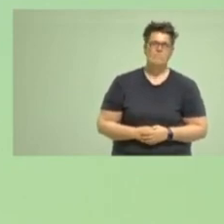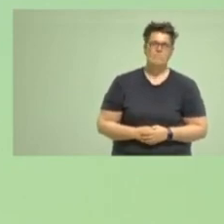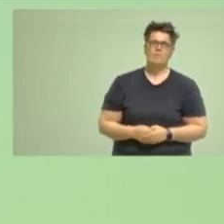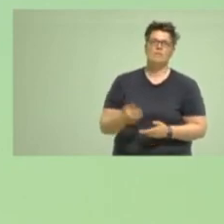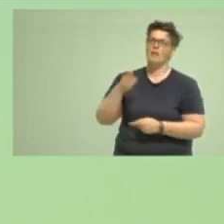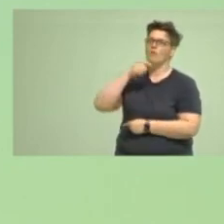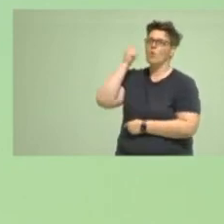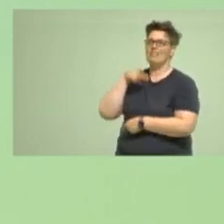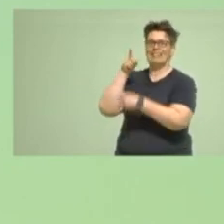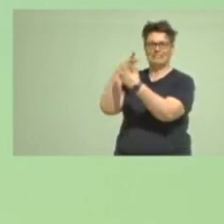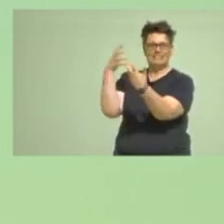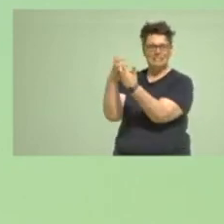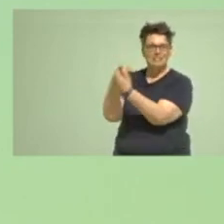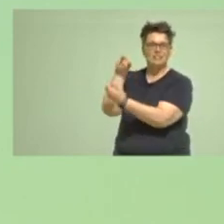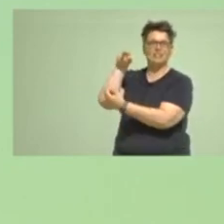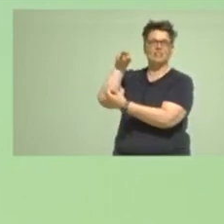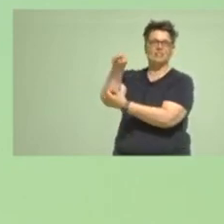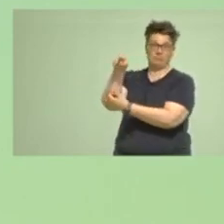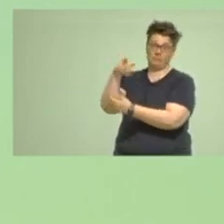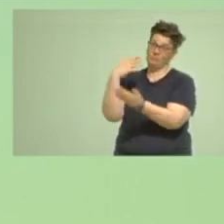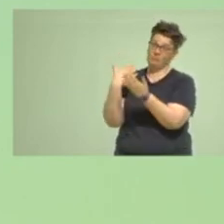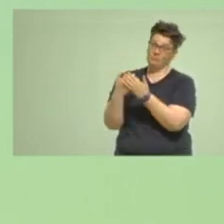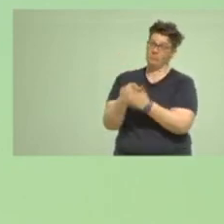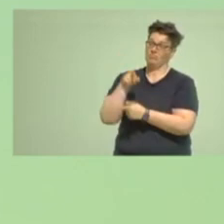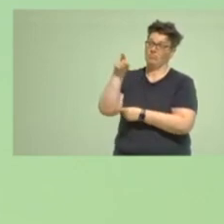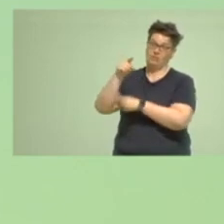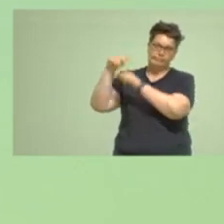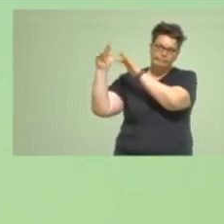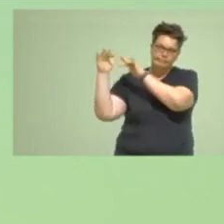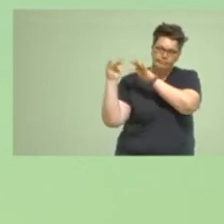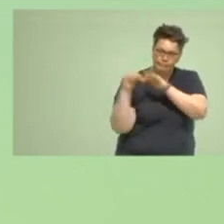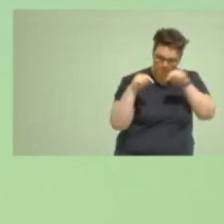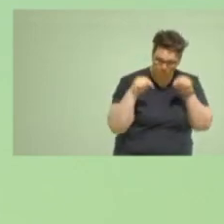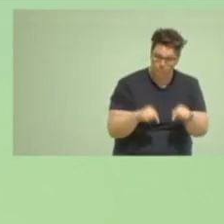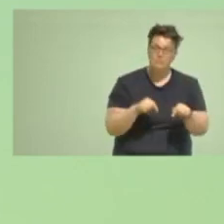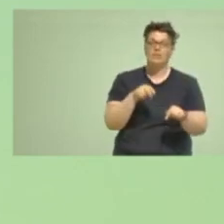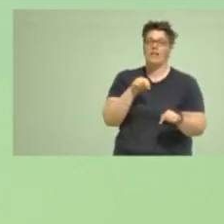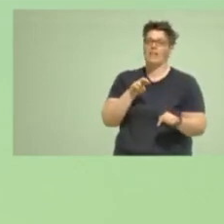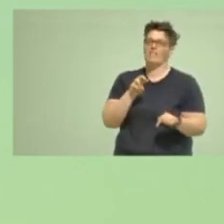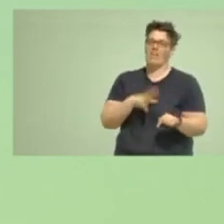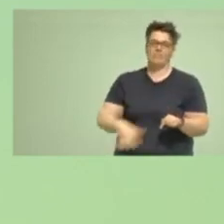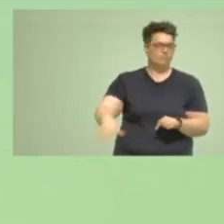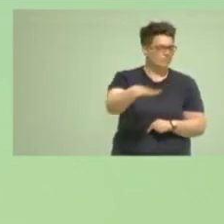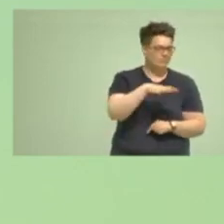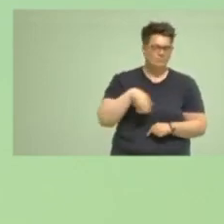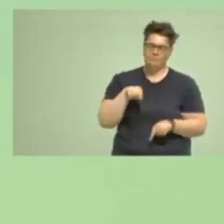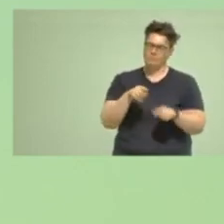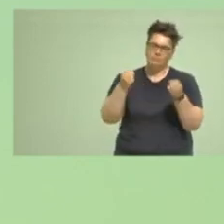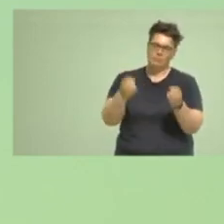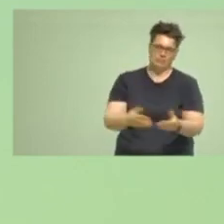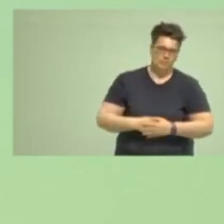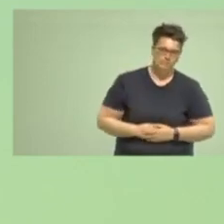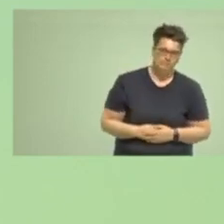Ukraine-Krieg Auswirkungen dessen, hier in Nordrhein-Westfalen zu spüren bekommen. Wir verfolgen ja alle,